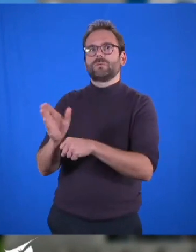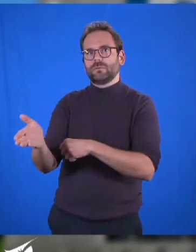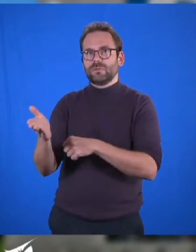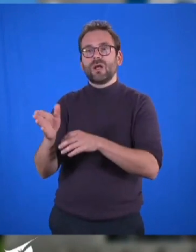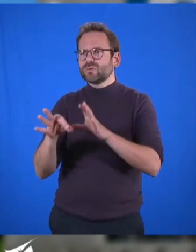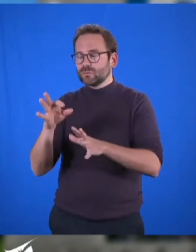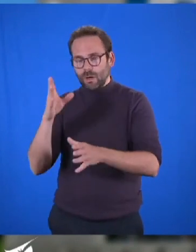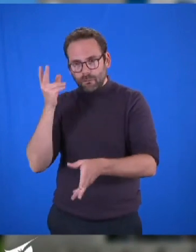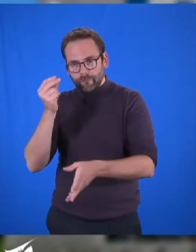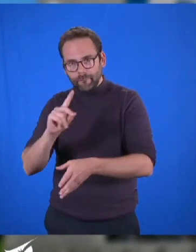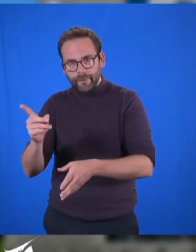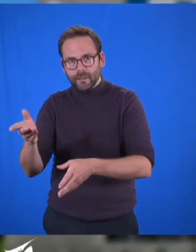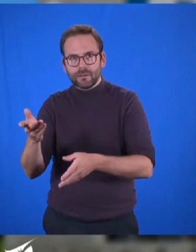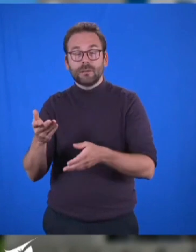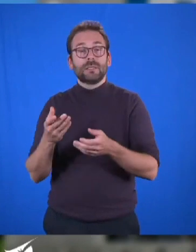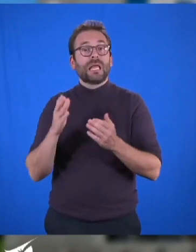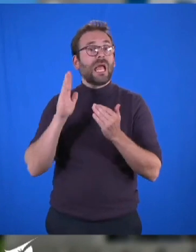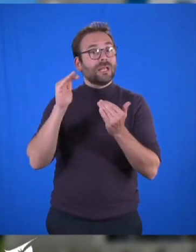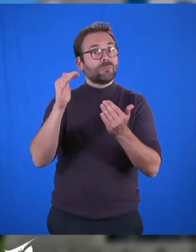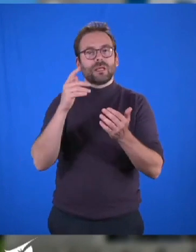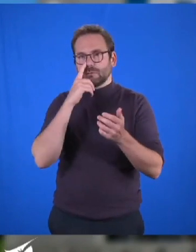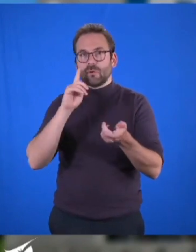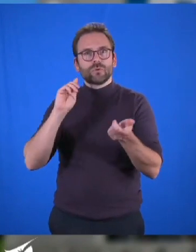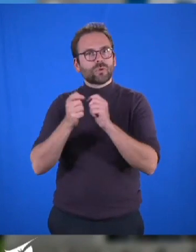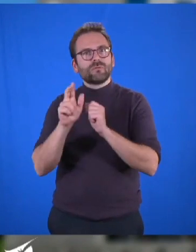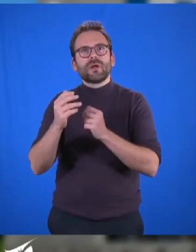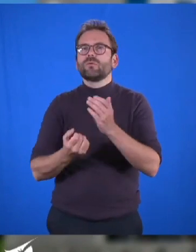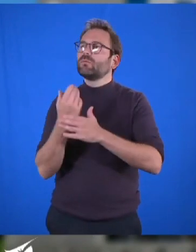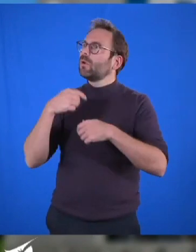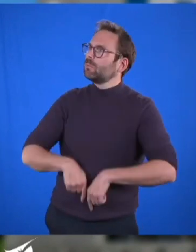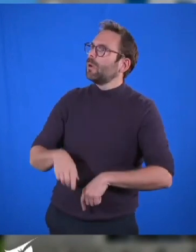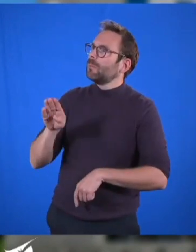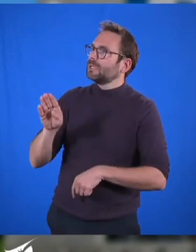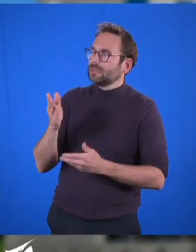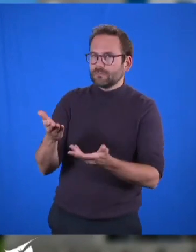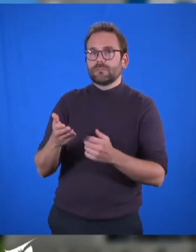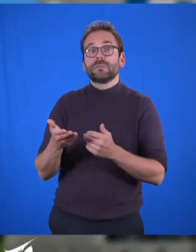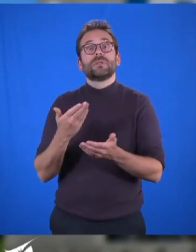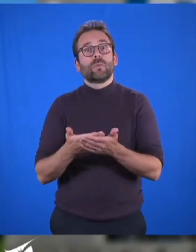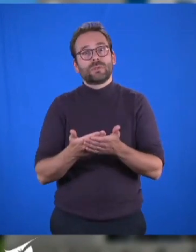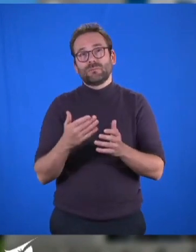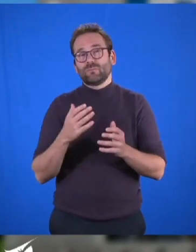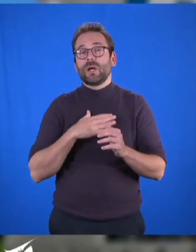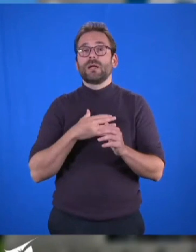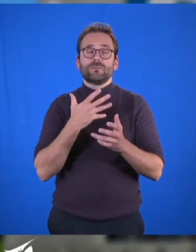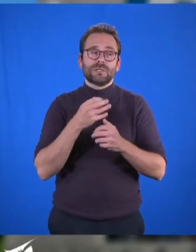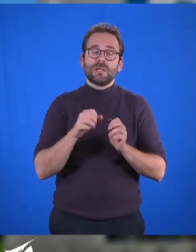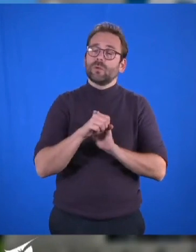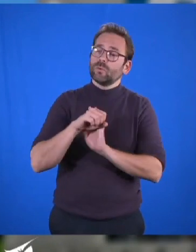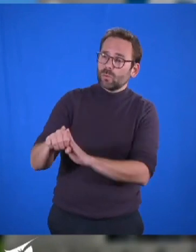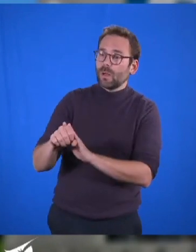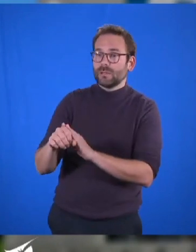incompréhensible qui, nous l'espérons, sera revu par le nouveau gouvernement Barnier. C'est pourquoi je voudrais dire aux élus de la droite,